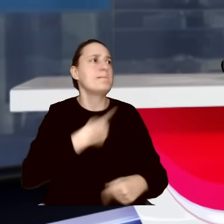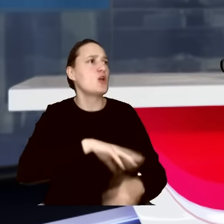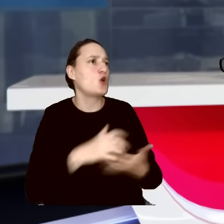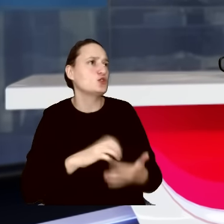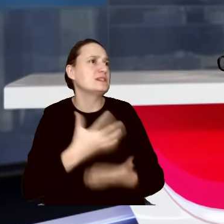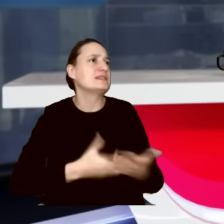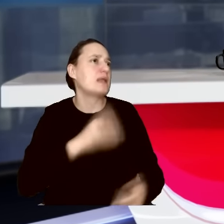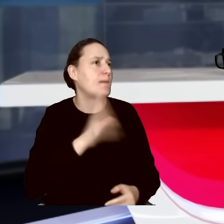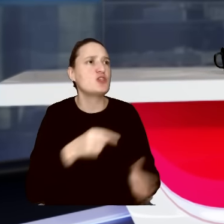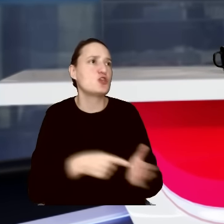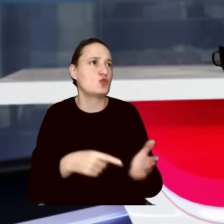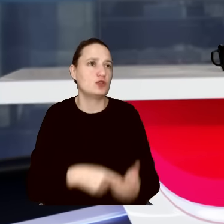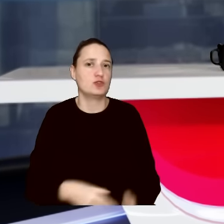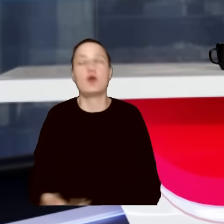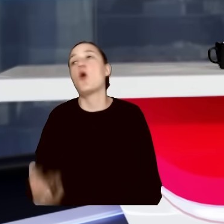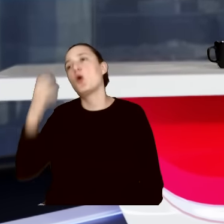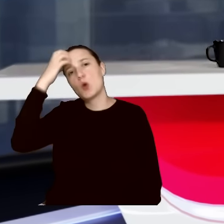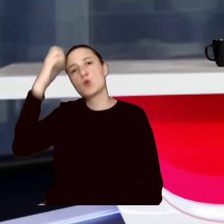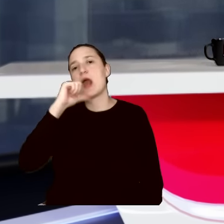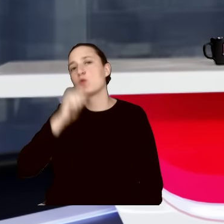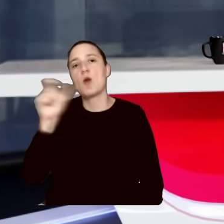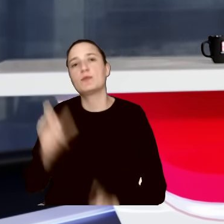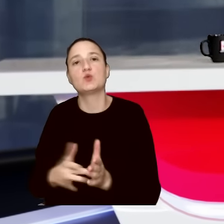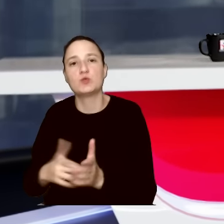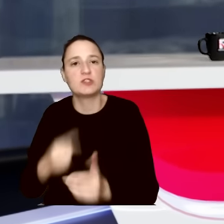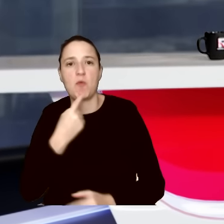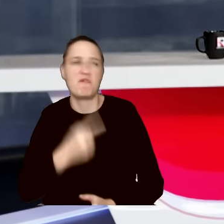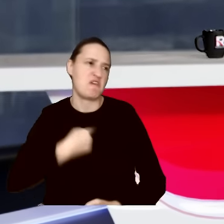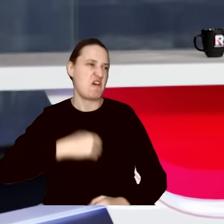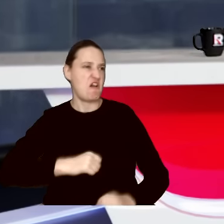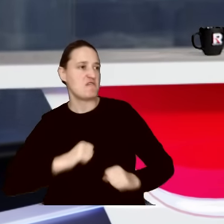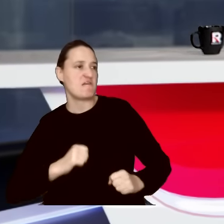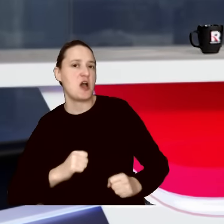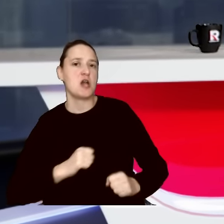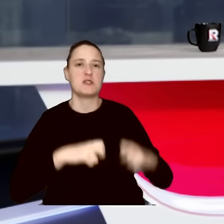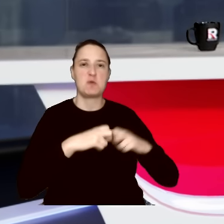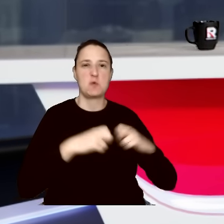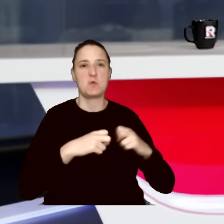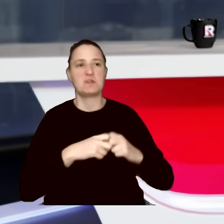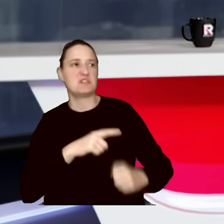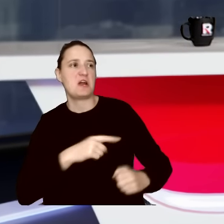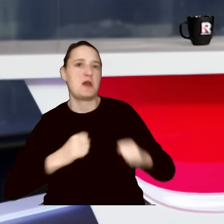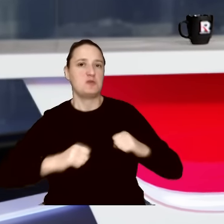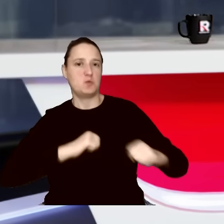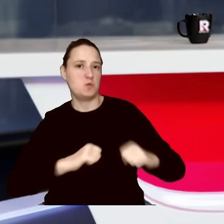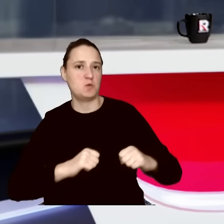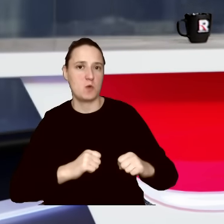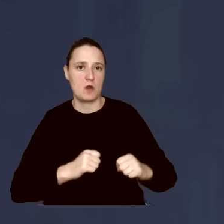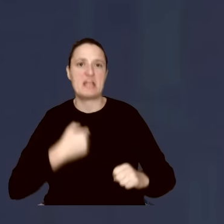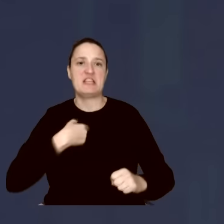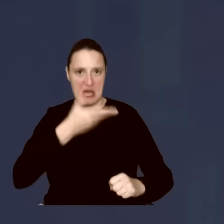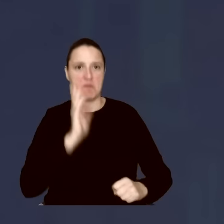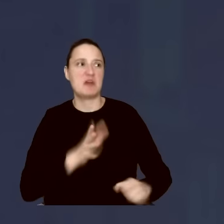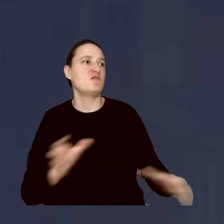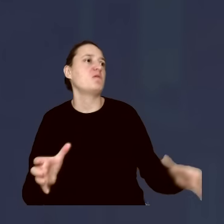się co martwić. Bo król Europy, Donald Tusk, mówi, jestem twardym graczem, mnie nikt w Brukseli nie ogra. Ja zbuduję większość blokującą.